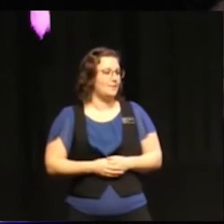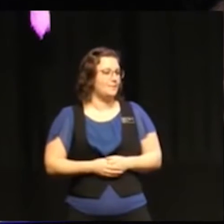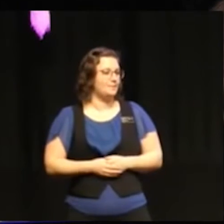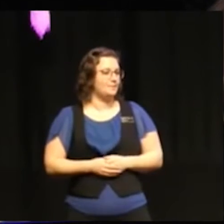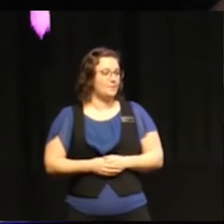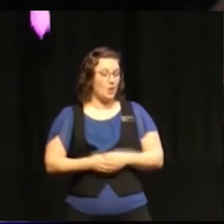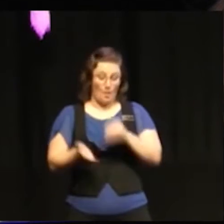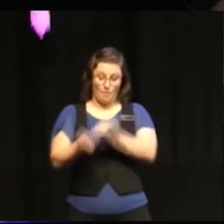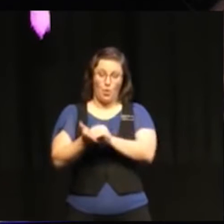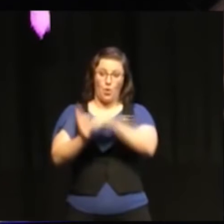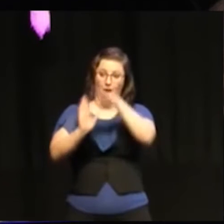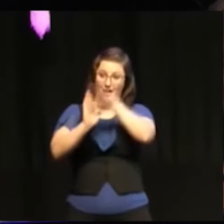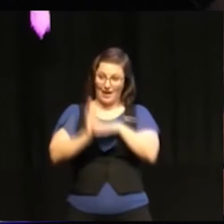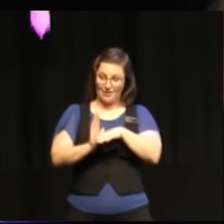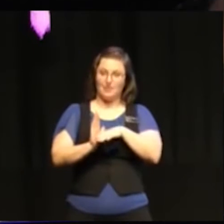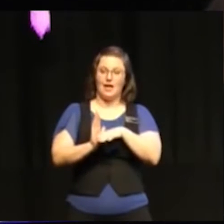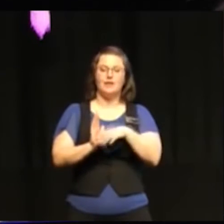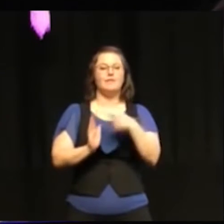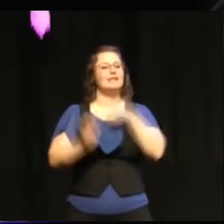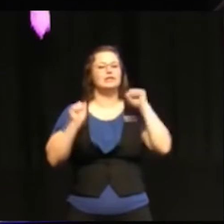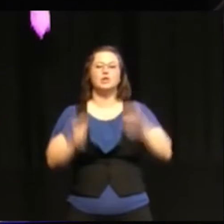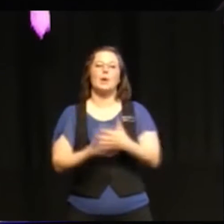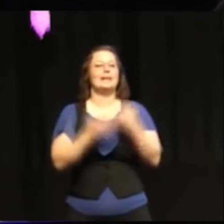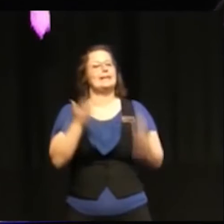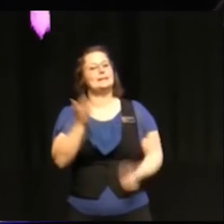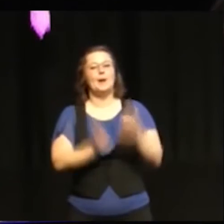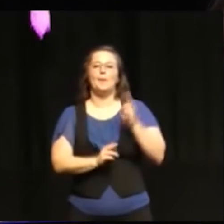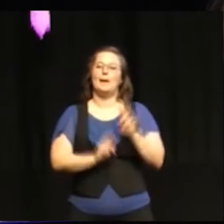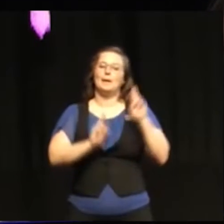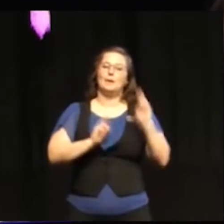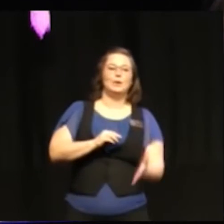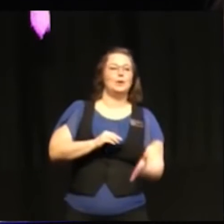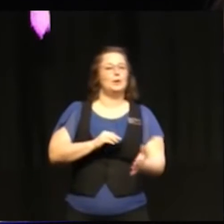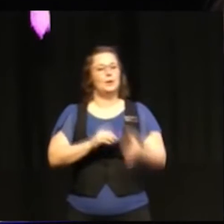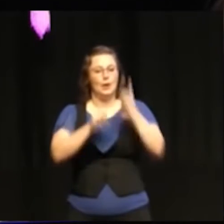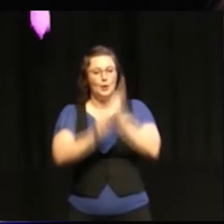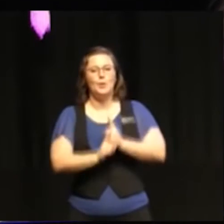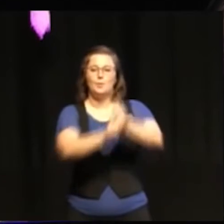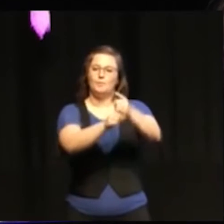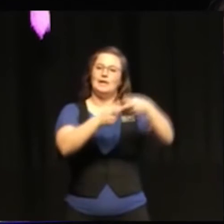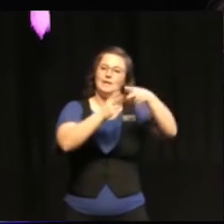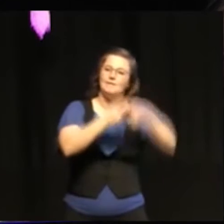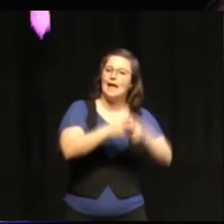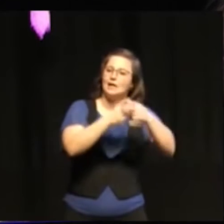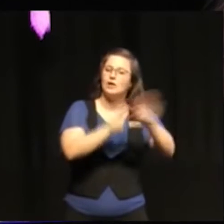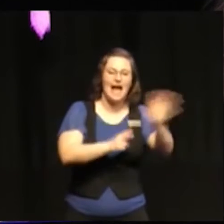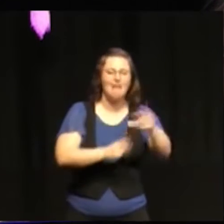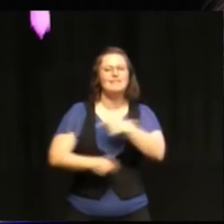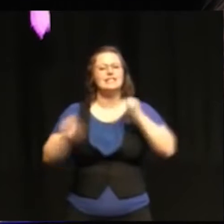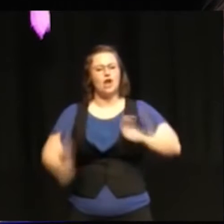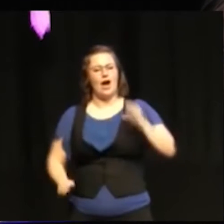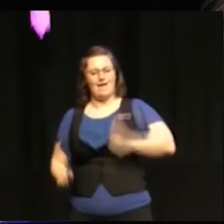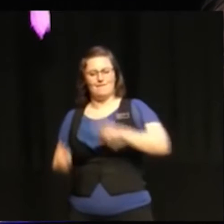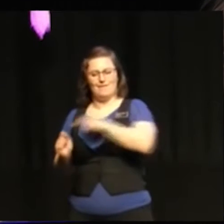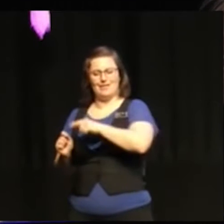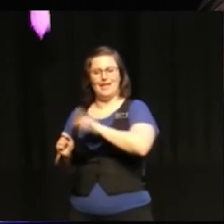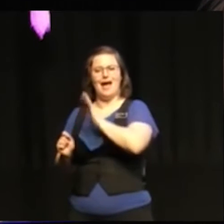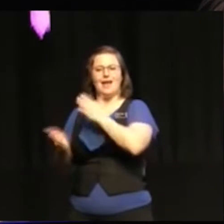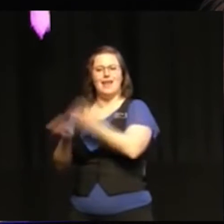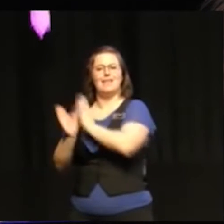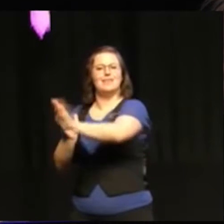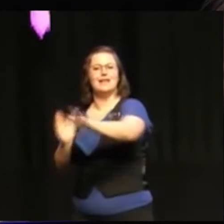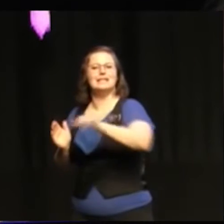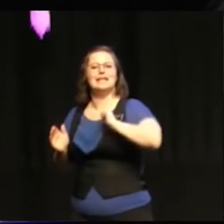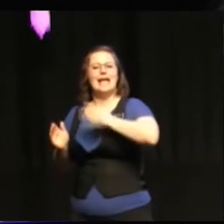agendan så säger man också att vi ska inte skapa några nya uppföljningsmekanismer utan vi ska använda ländernas